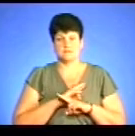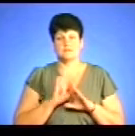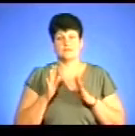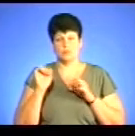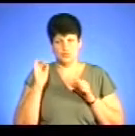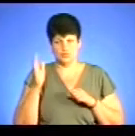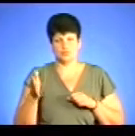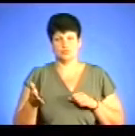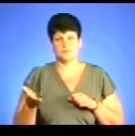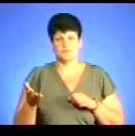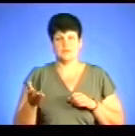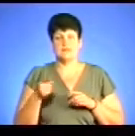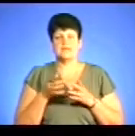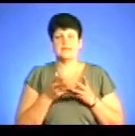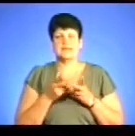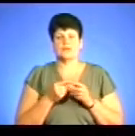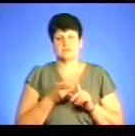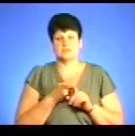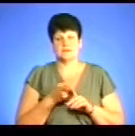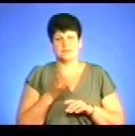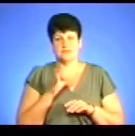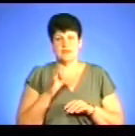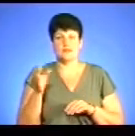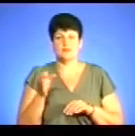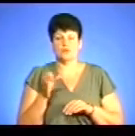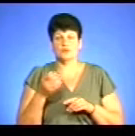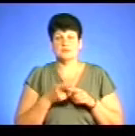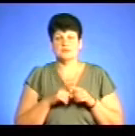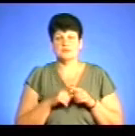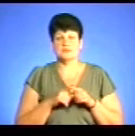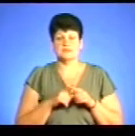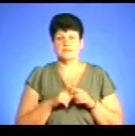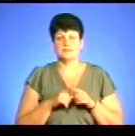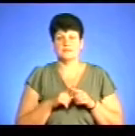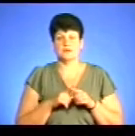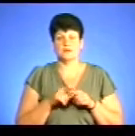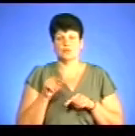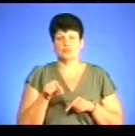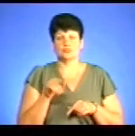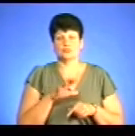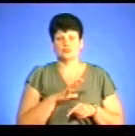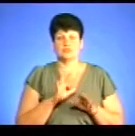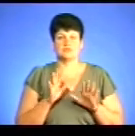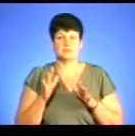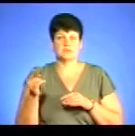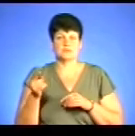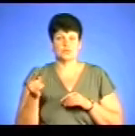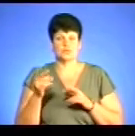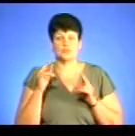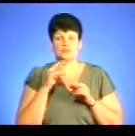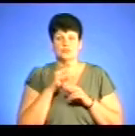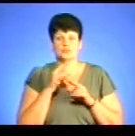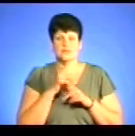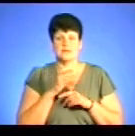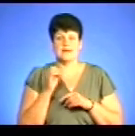Тут від кількості, ну, тобто, алкоголь – це поняття таке досить відносне. Тут були в нас випадки в Тернополі утруєння металеним